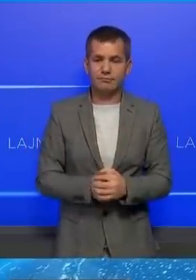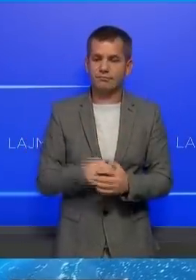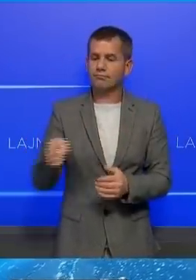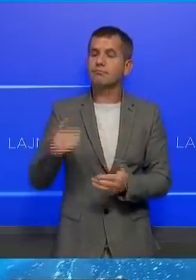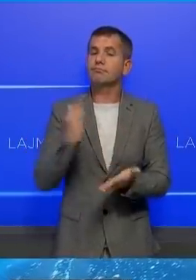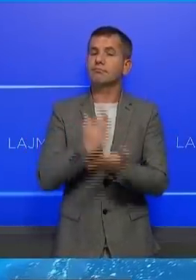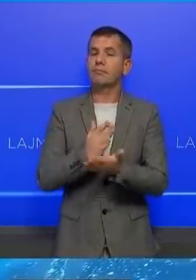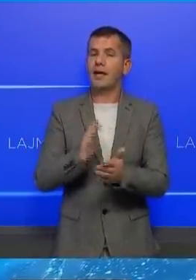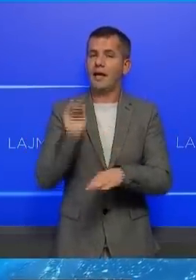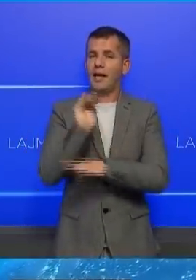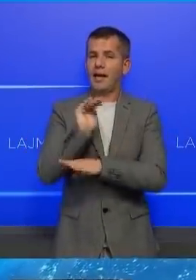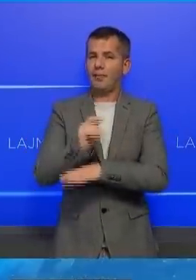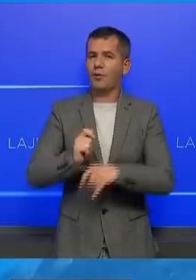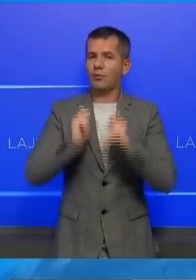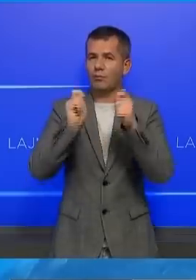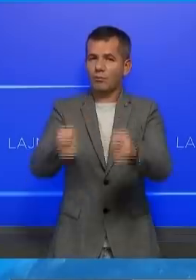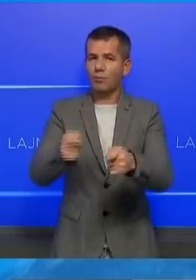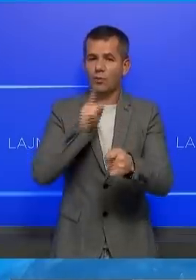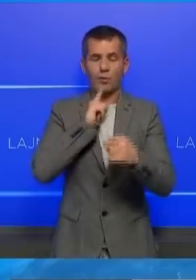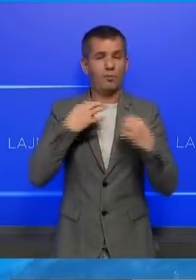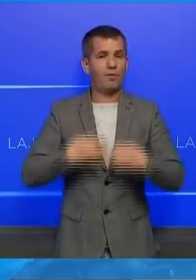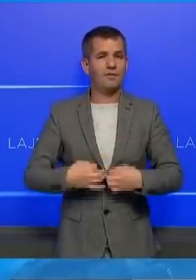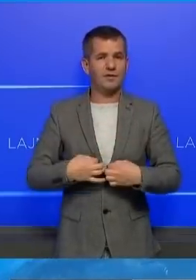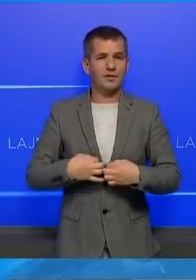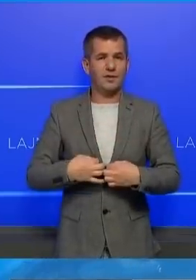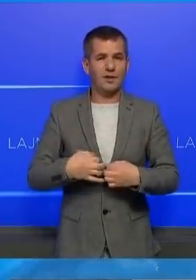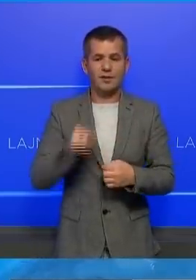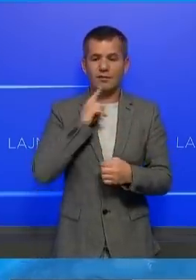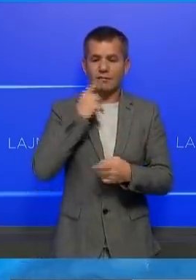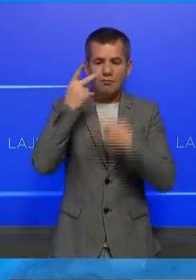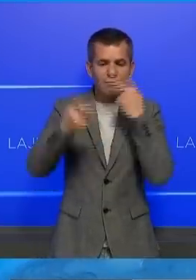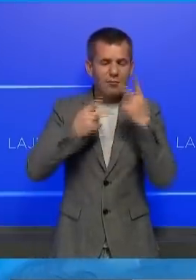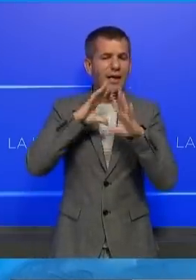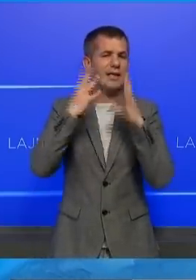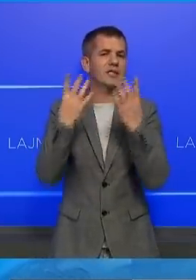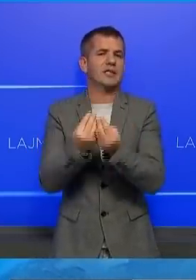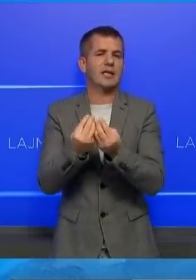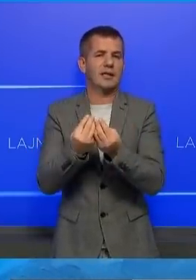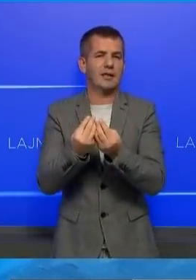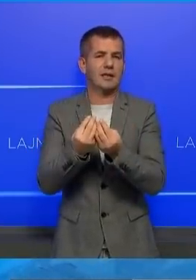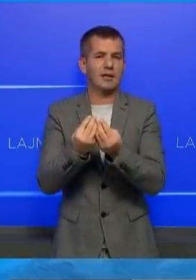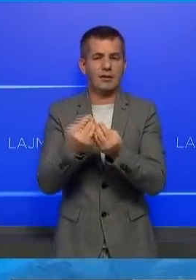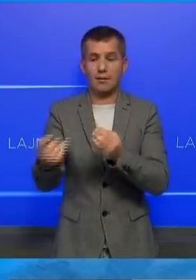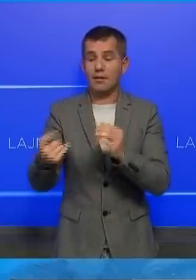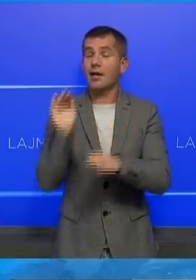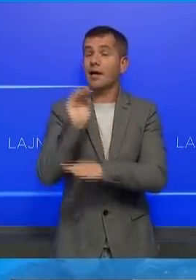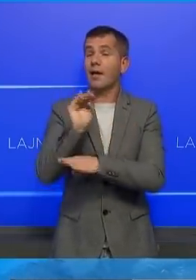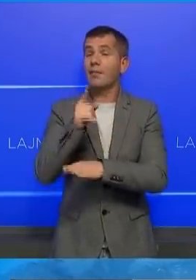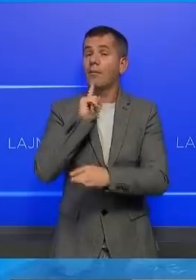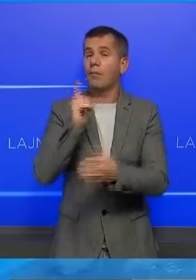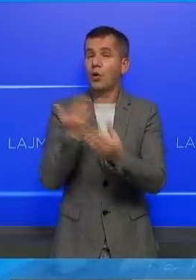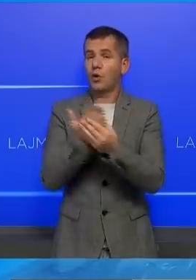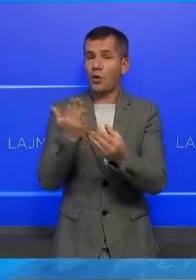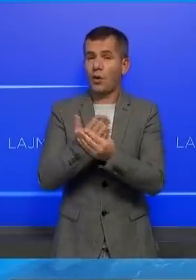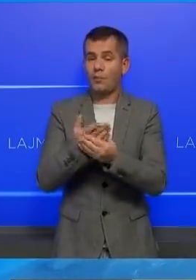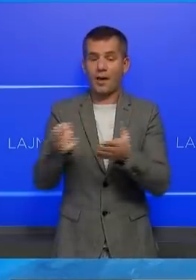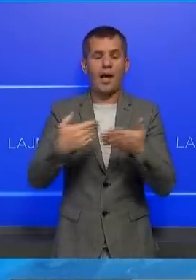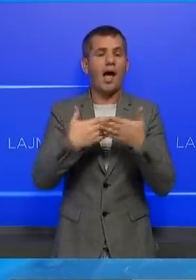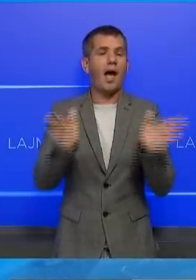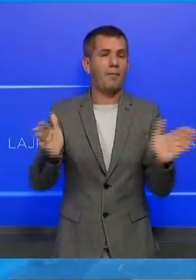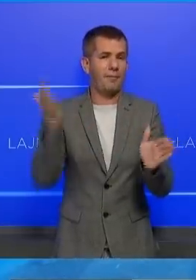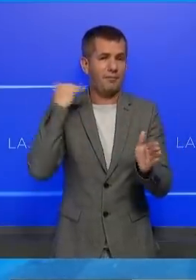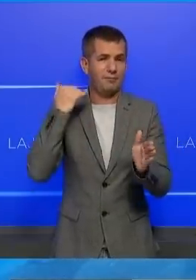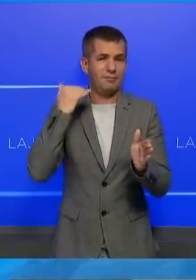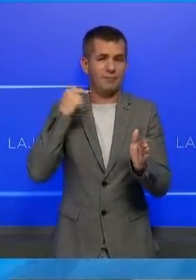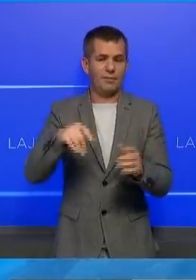dërzuar një raport nga një ekspert e rjetit ndërkomtar të sinjalizuazve, si pas të cilit dokumentet që unëzorë në publik